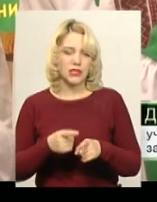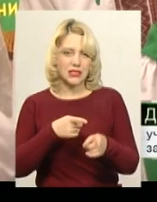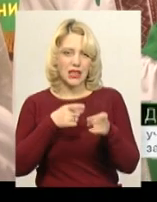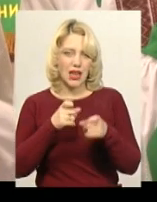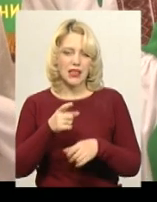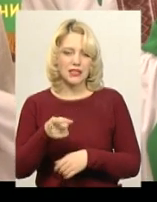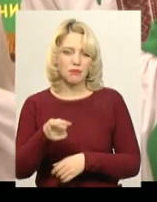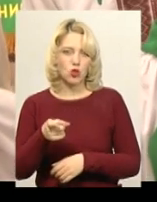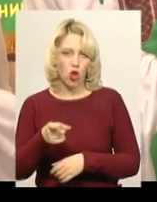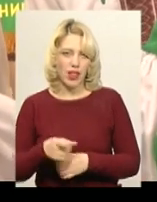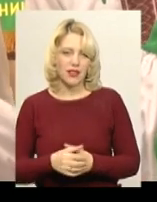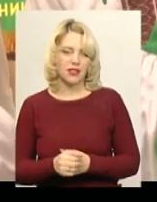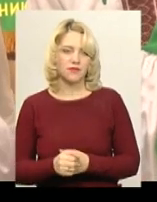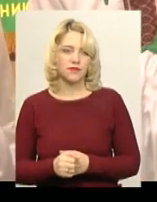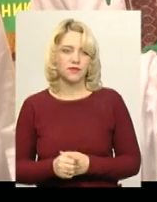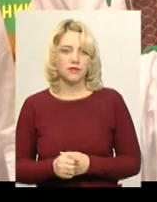пістолета,